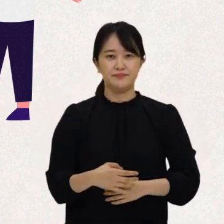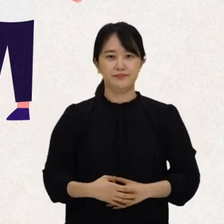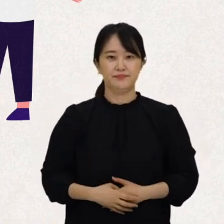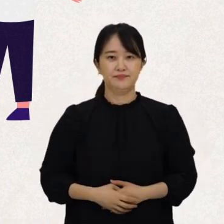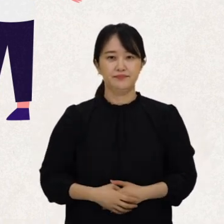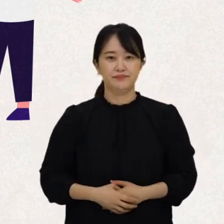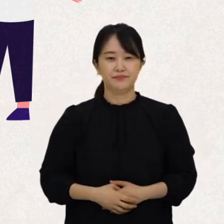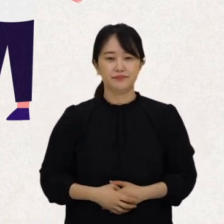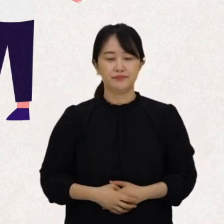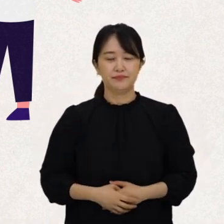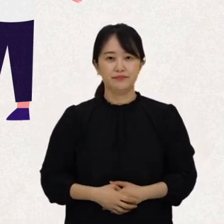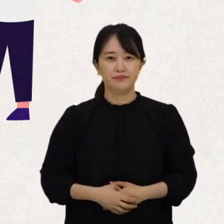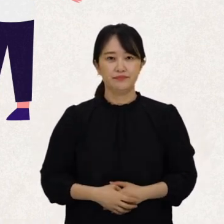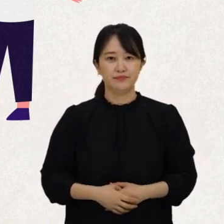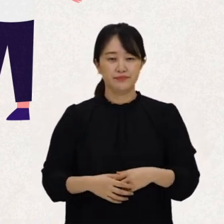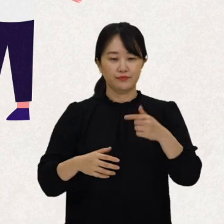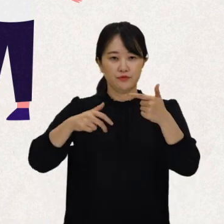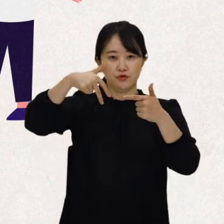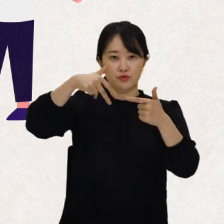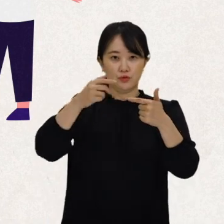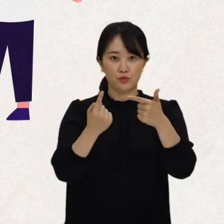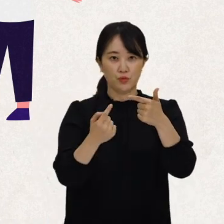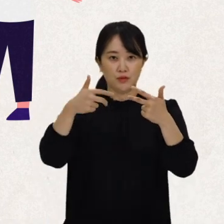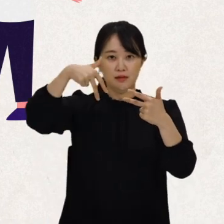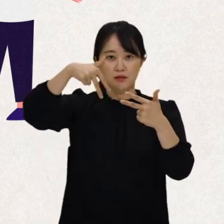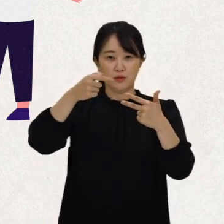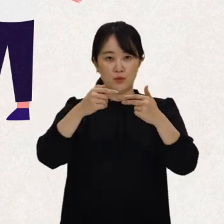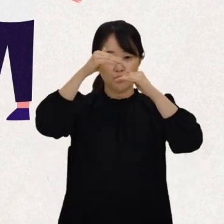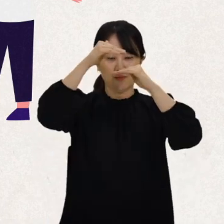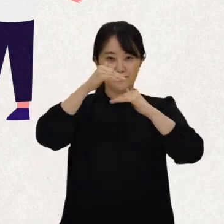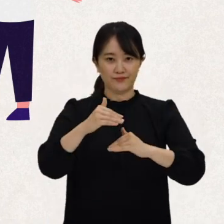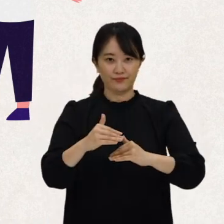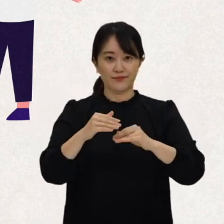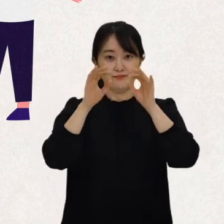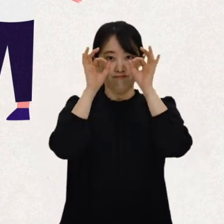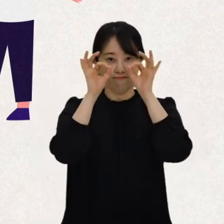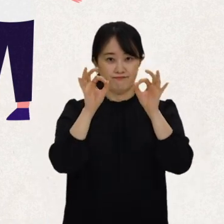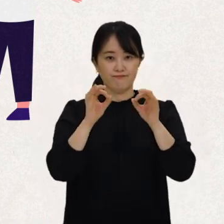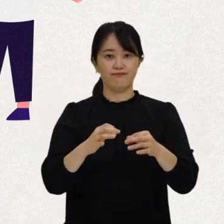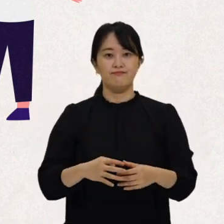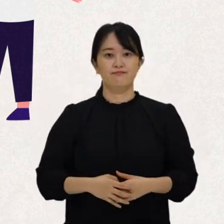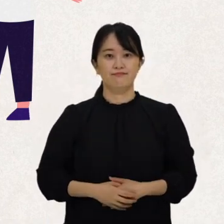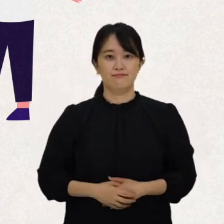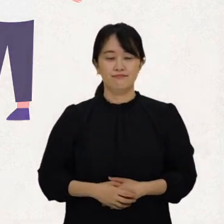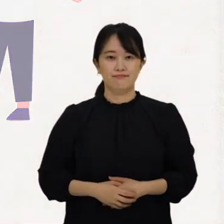그럼 제6조와 제7조의 내용을 한번 읽어볼까요?